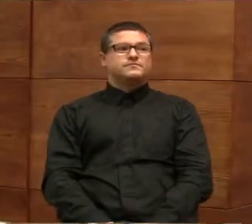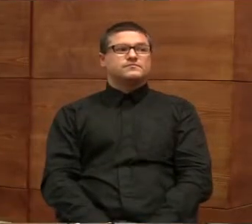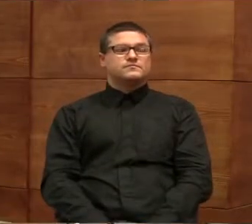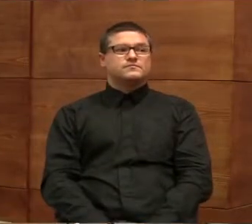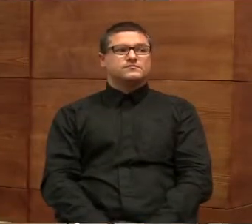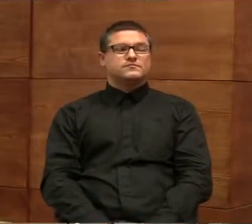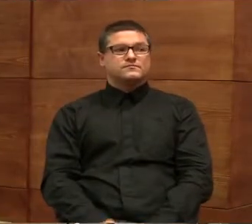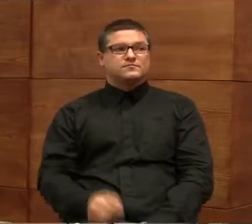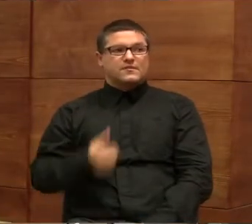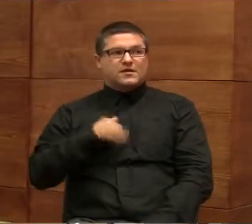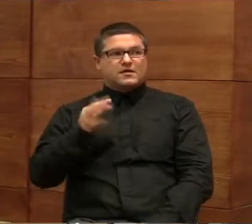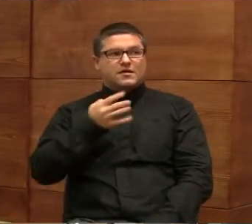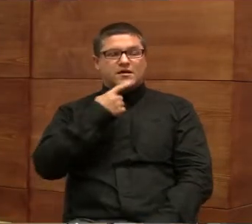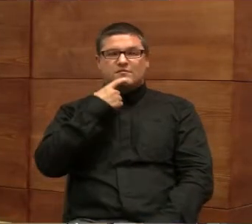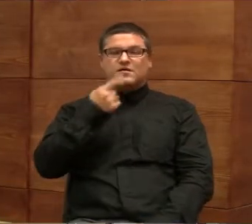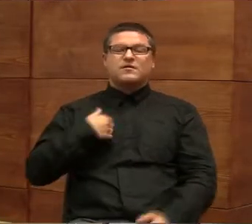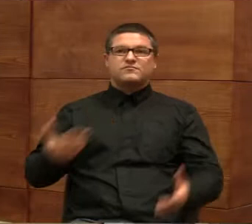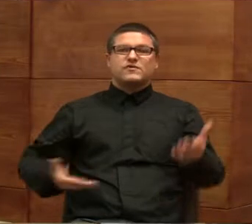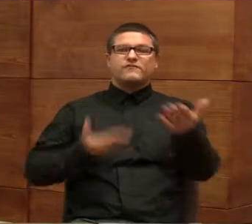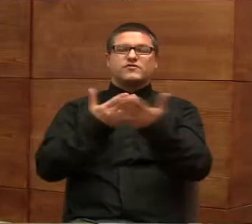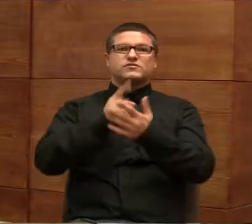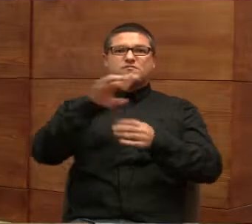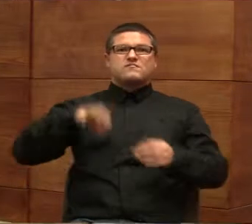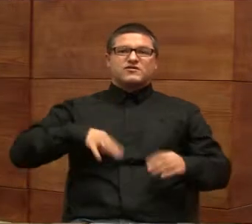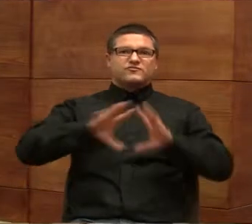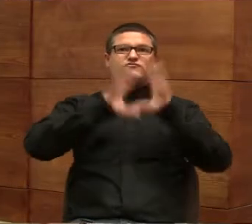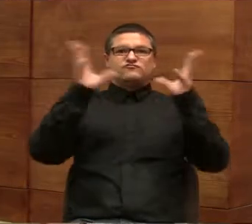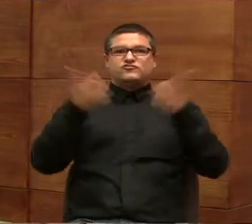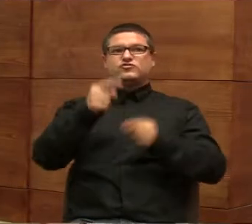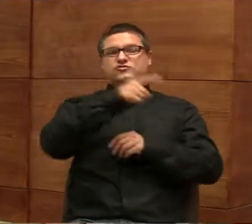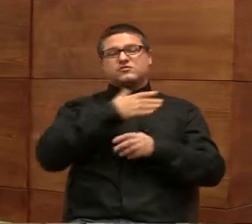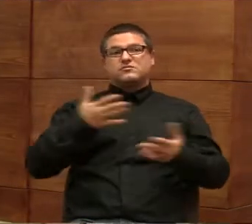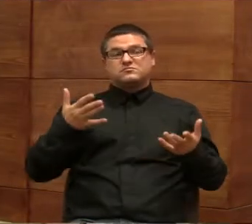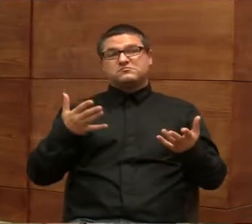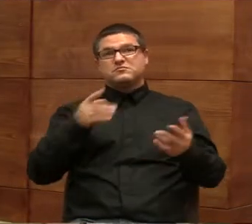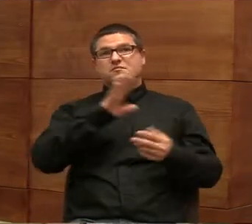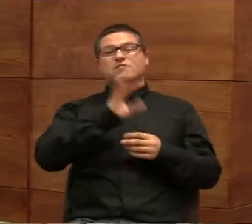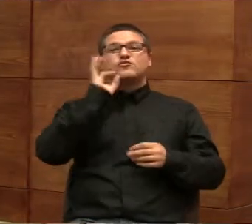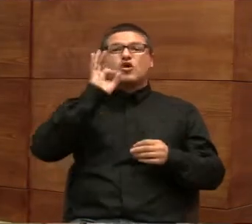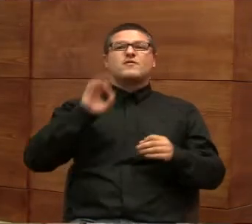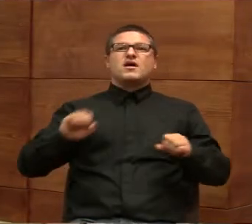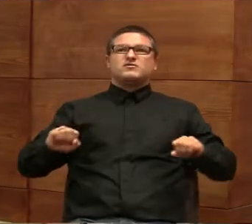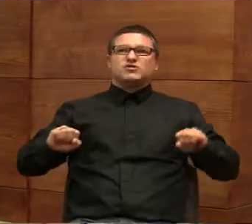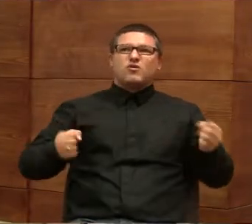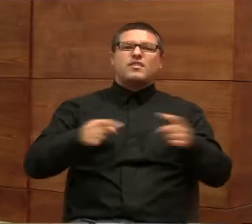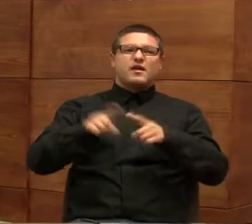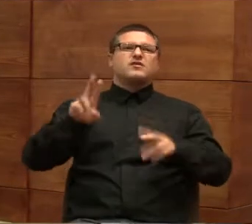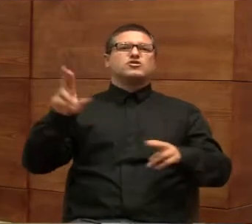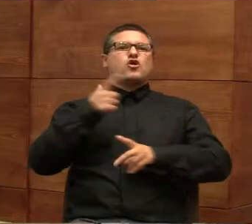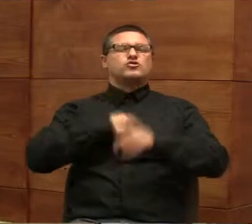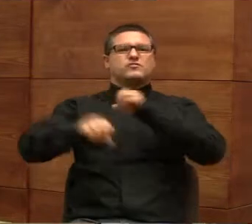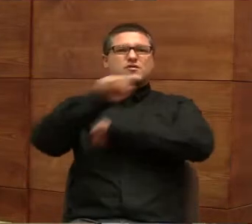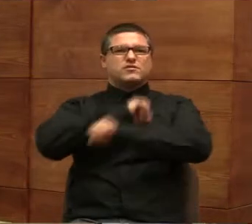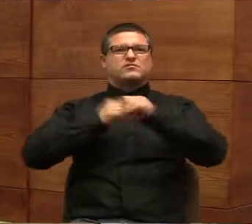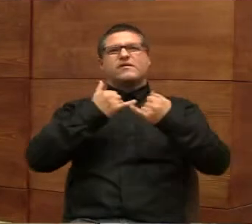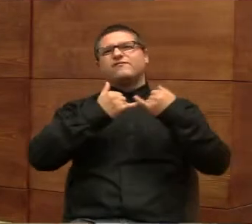Może nie tyle pytanie, ile wniosek, ponieważ Państwo wszyscy tutaj niewątpliwie mamy dobrą wolę działania na rzecz osób niepełnosprawnych